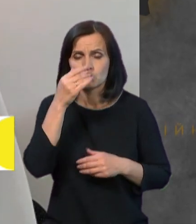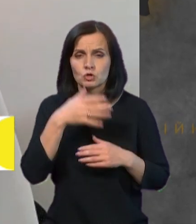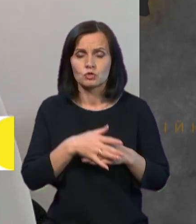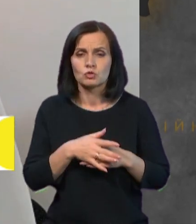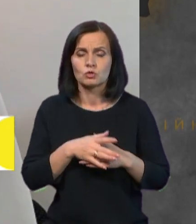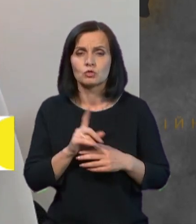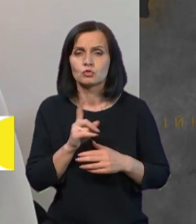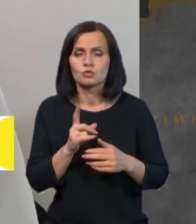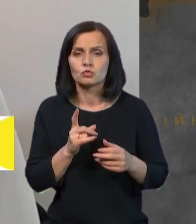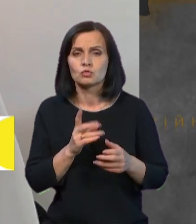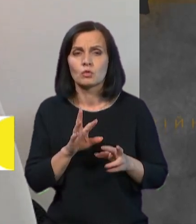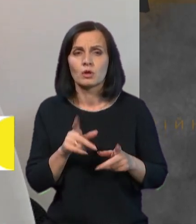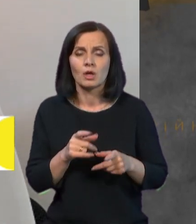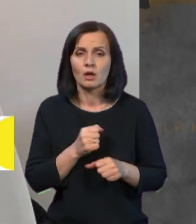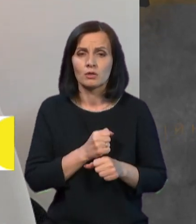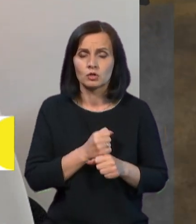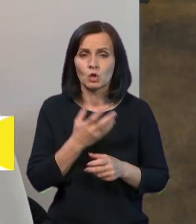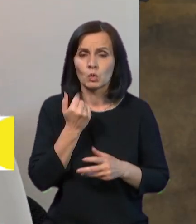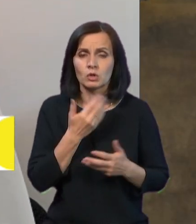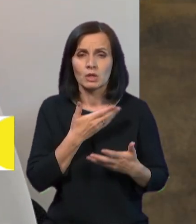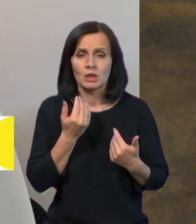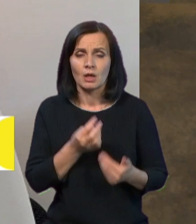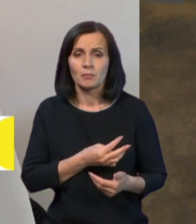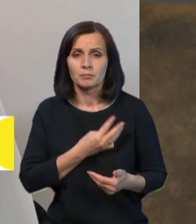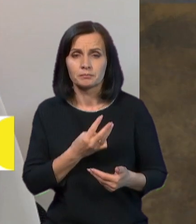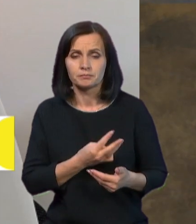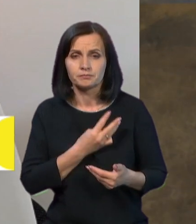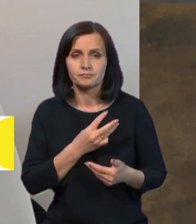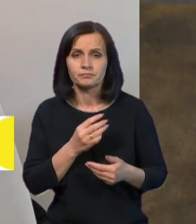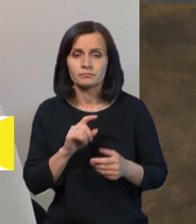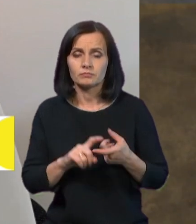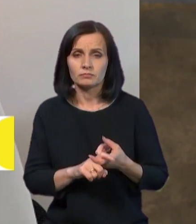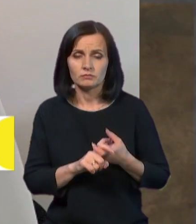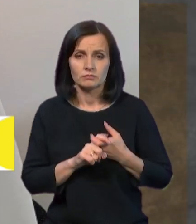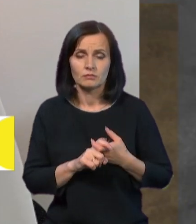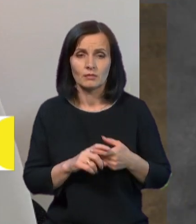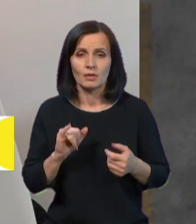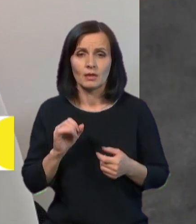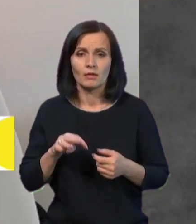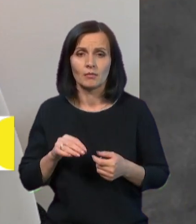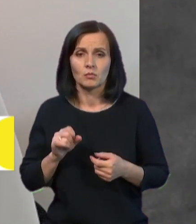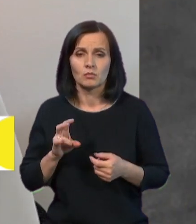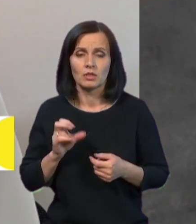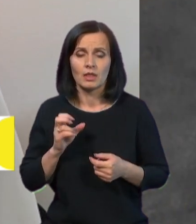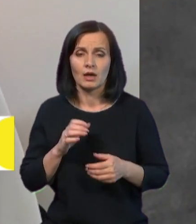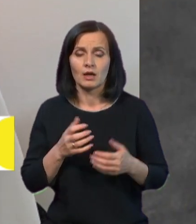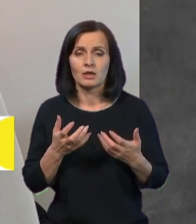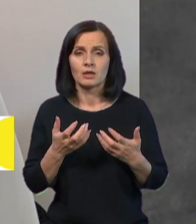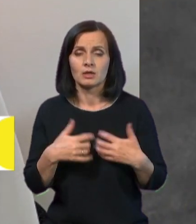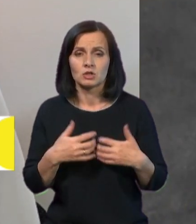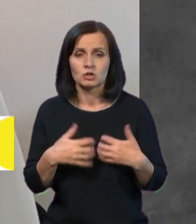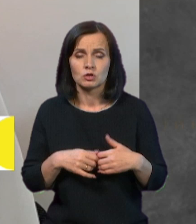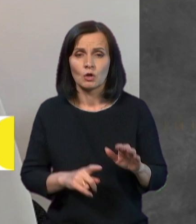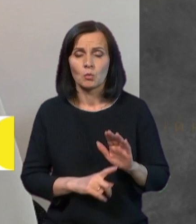тоді, коли немає стимуляції інфекційними агентами, імунна система починає виробляти